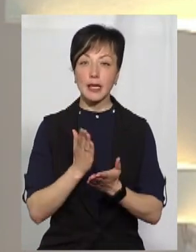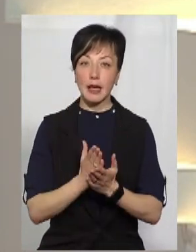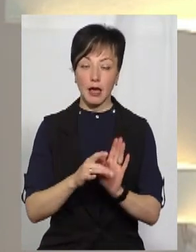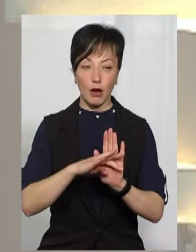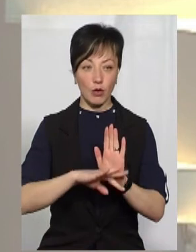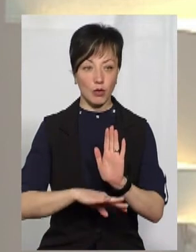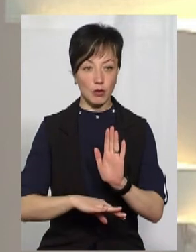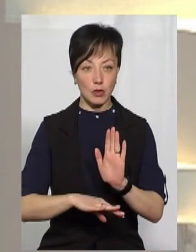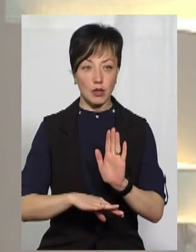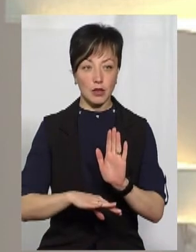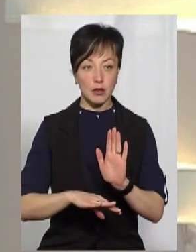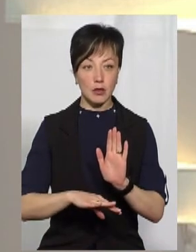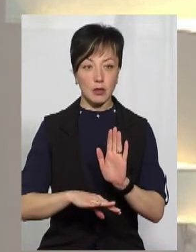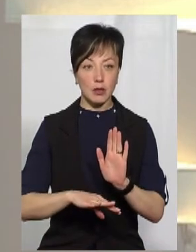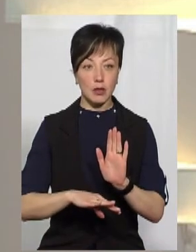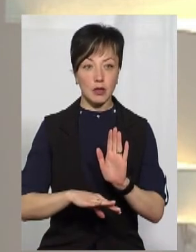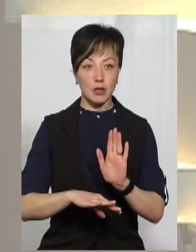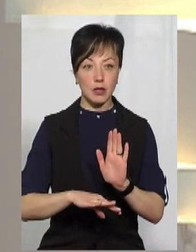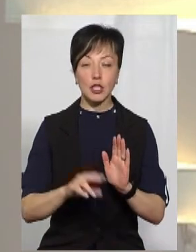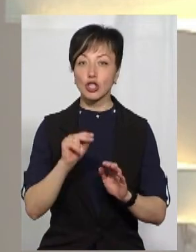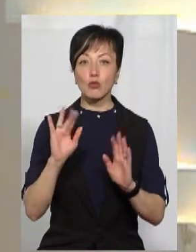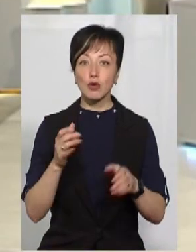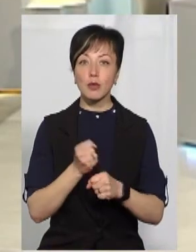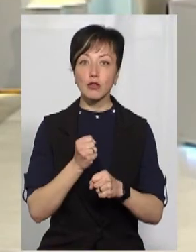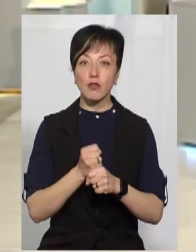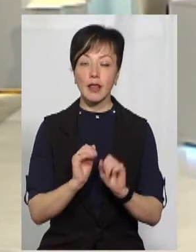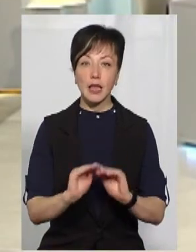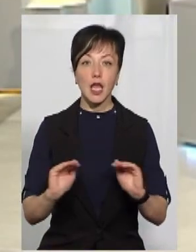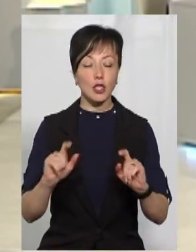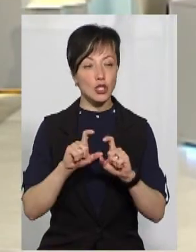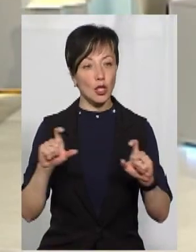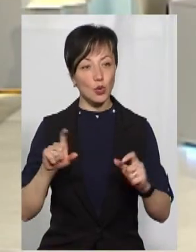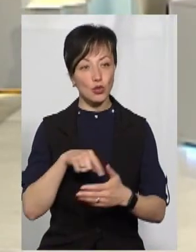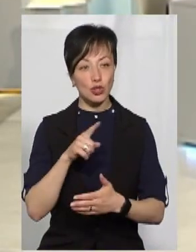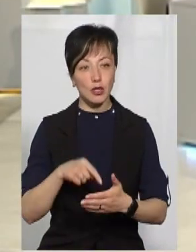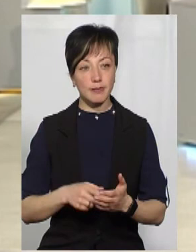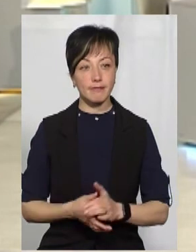є таке запитання. Чи будуть працювати дитячі садочки?